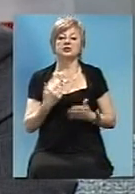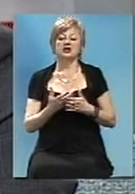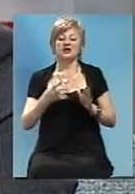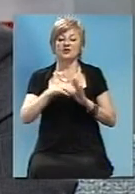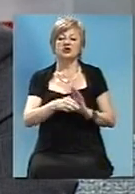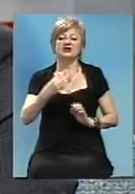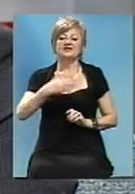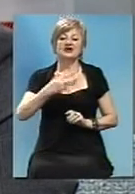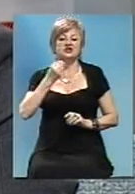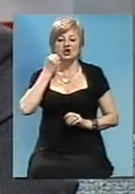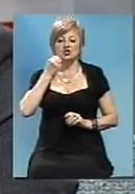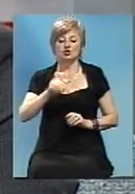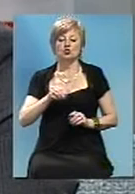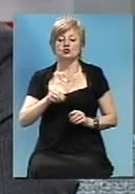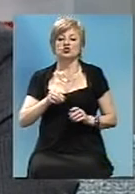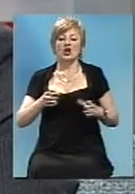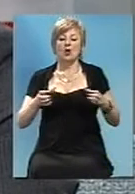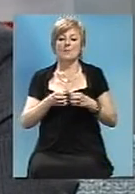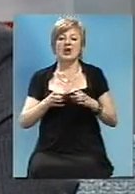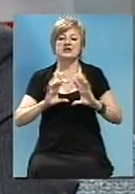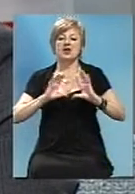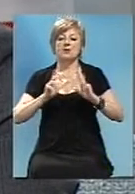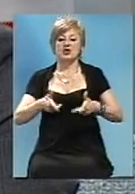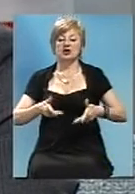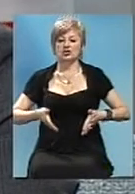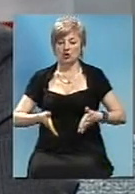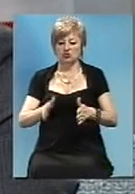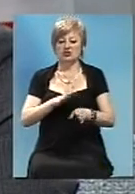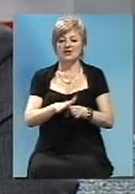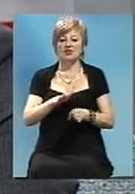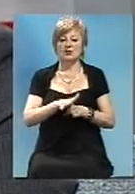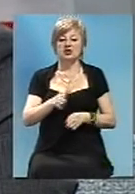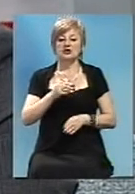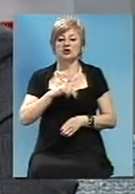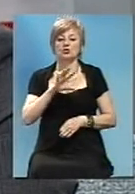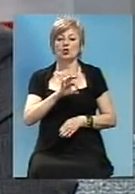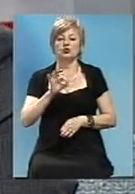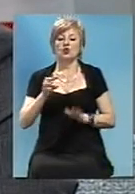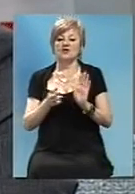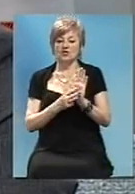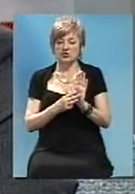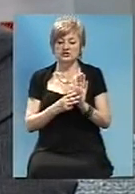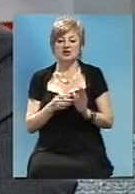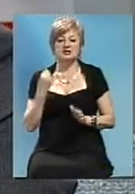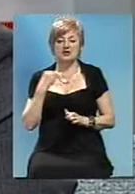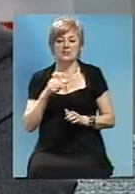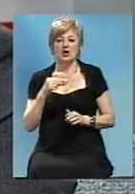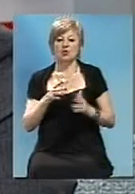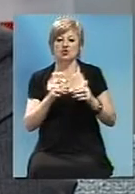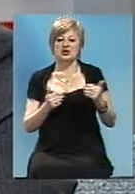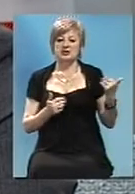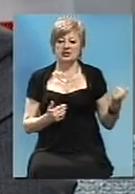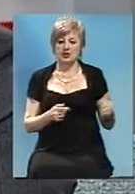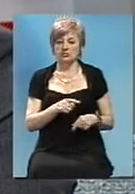компаній міра дорожних. Вони виконують роботи у нас на Н-08, Запорожье-Днепр на цьому участку. Ми вже